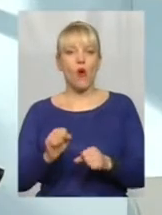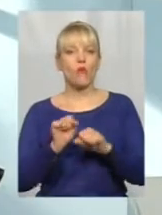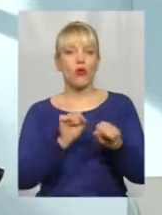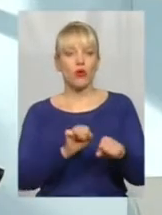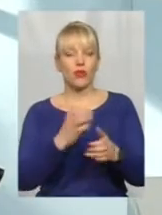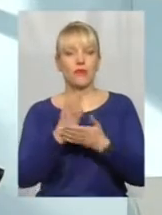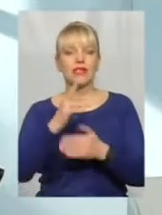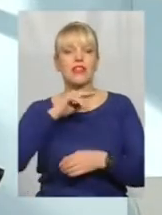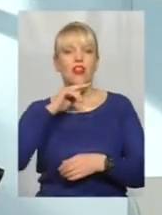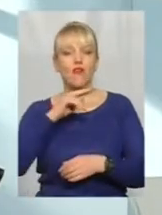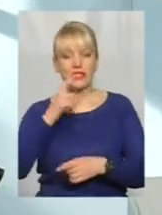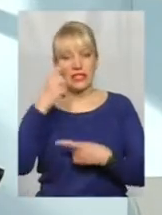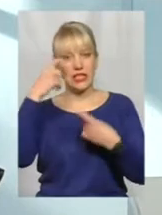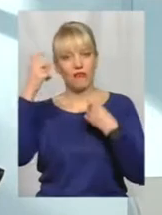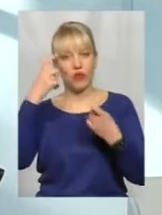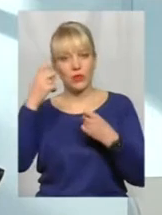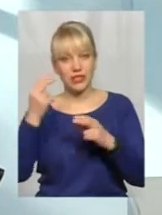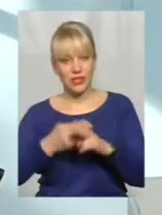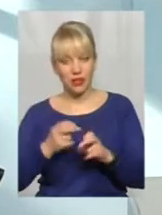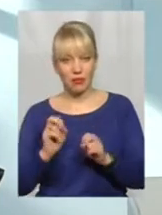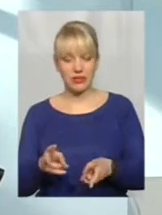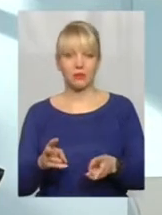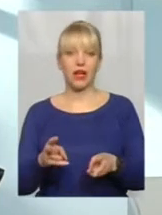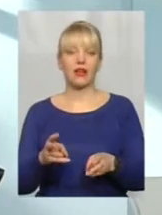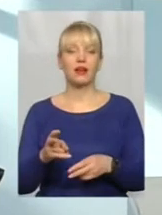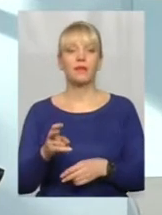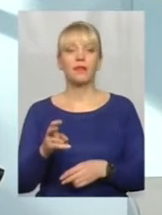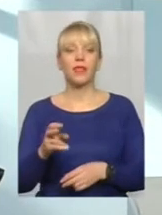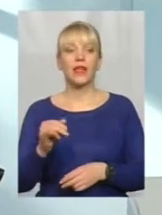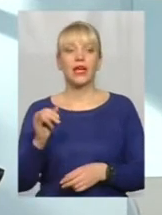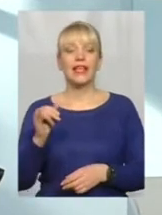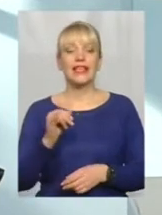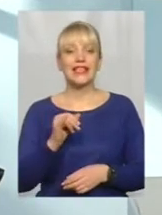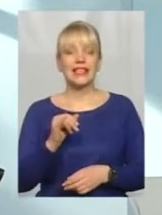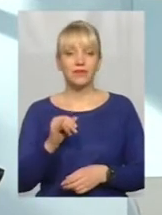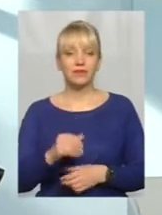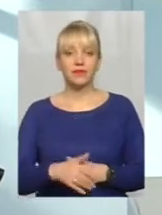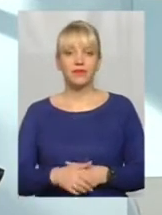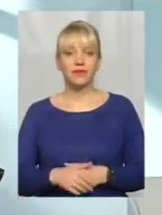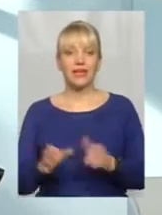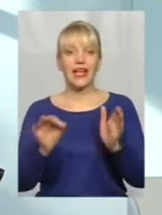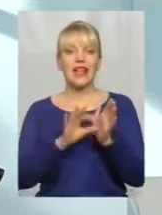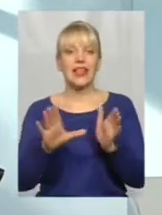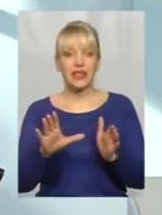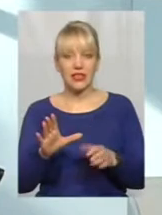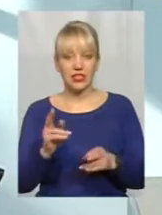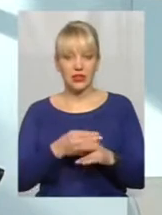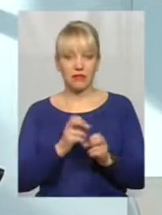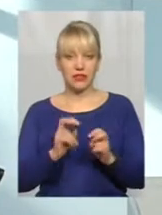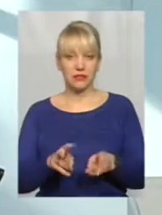і інформаційна безпека, і енергетична,